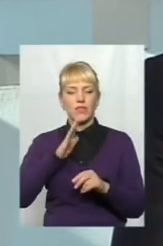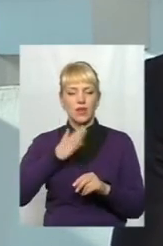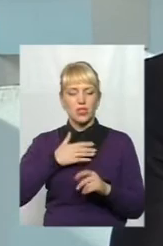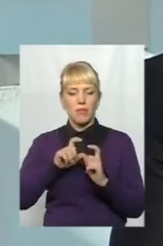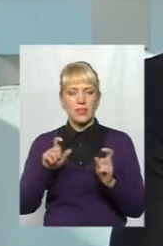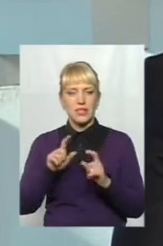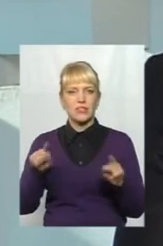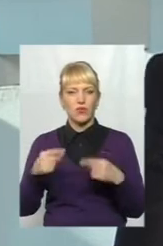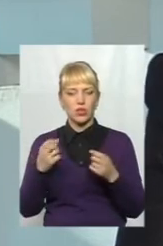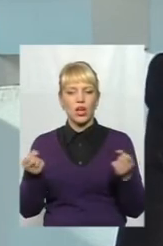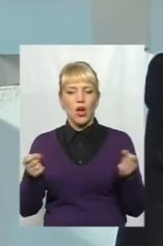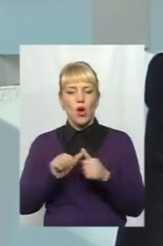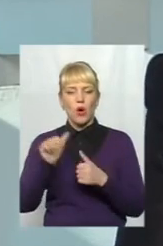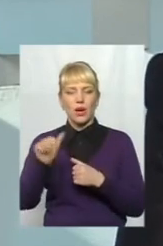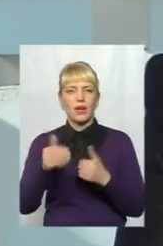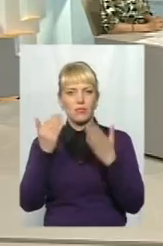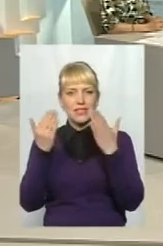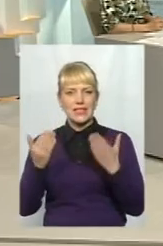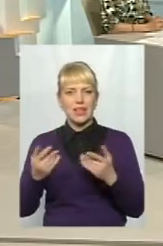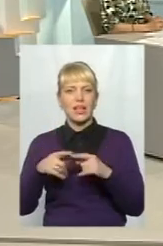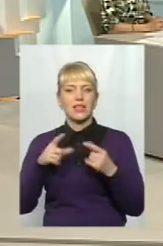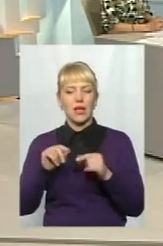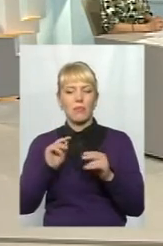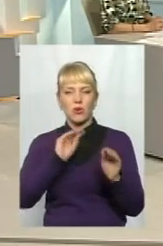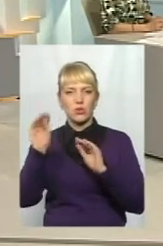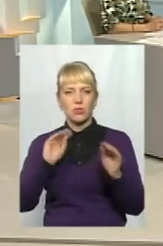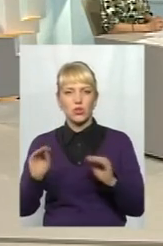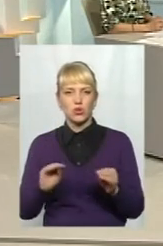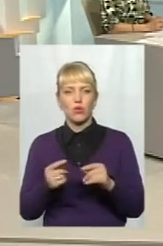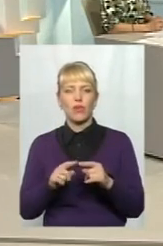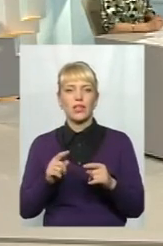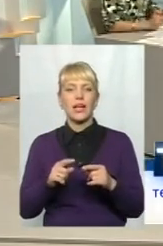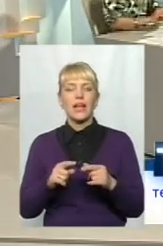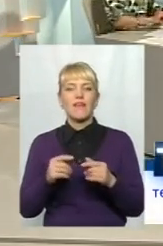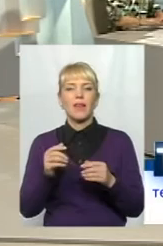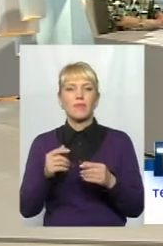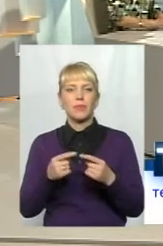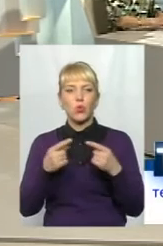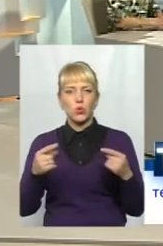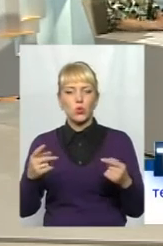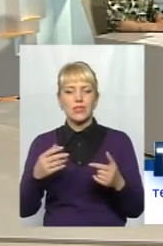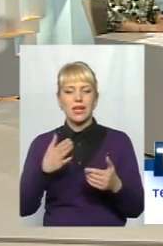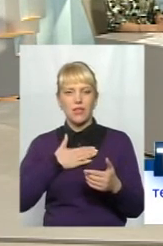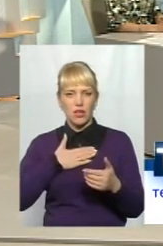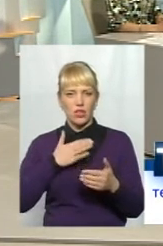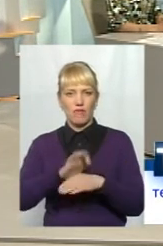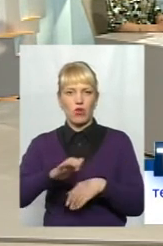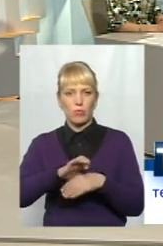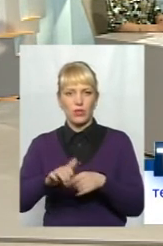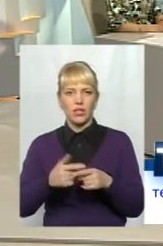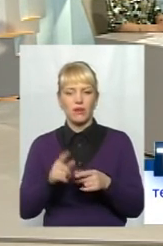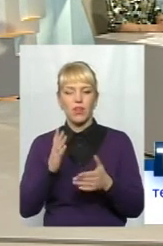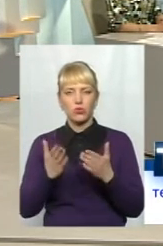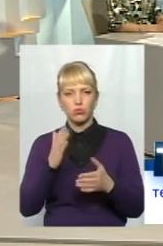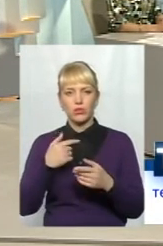створити окремі стенди, де б розміщувалася продукція місцевого виробника. Тому що ми вважаємо, за інших рівних умов ціна і якість, якщо буде